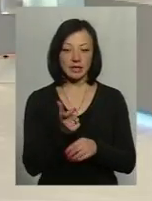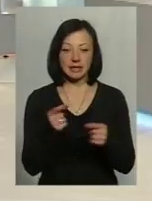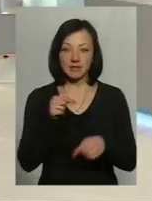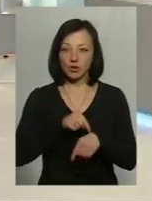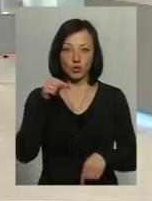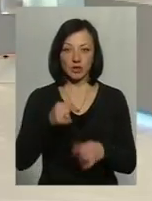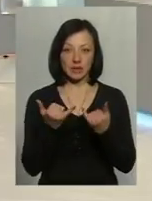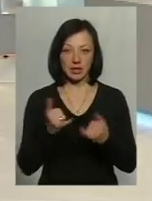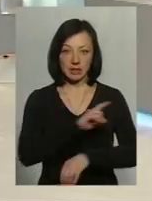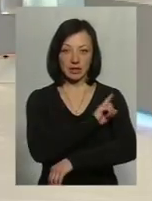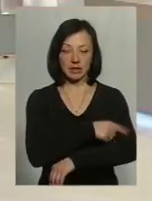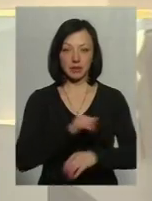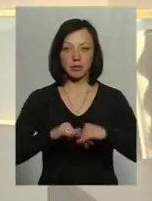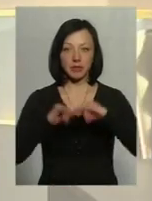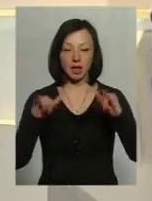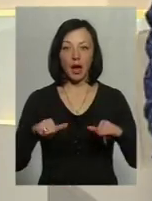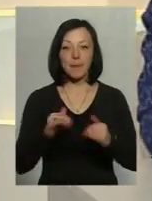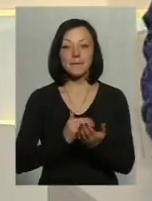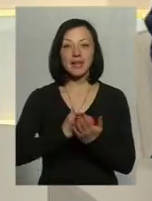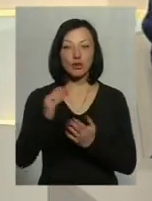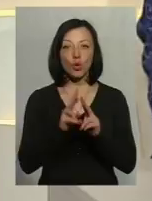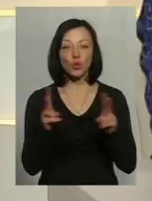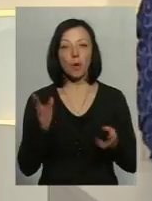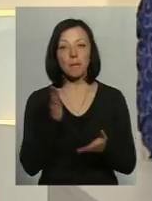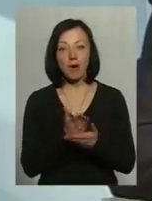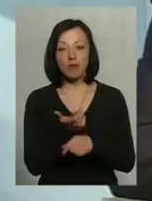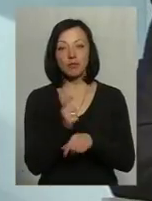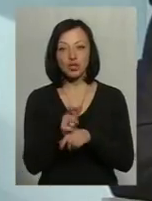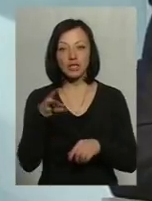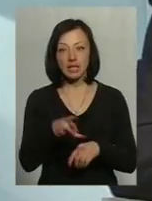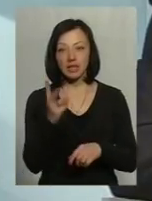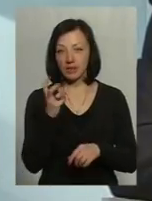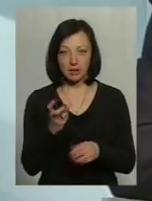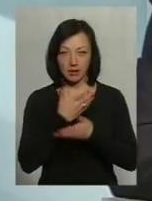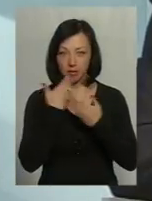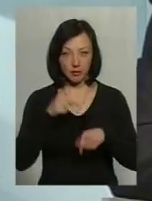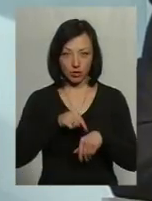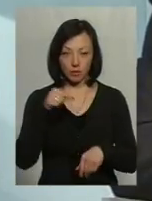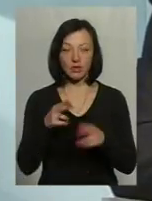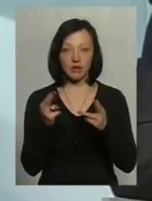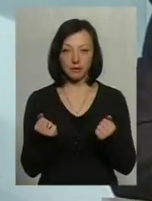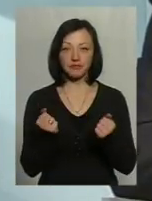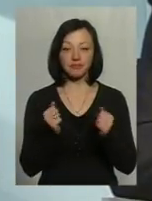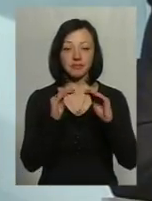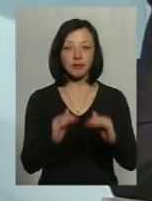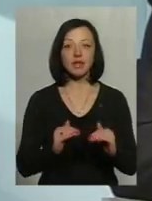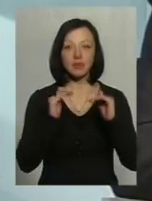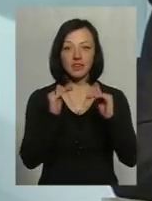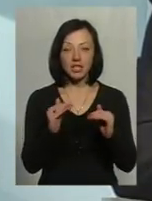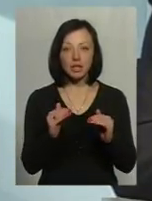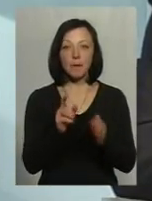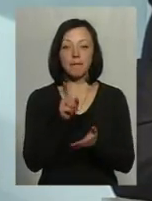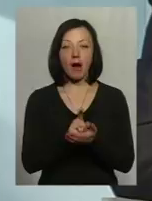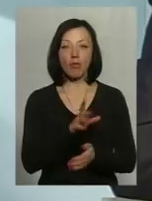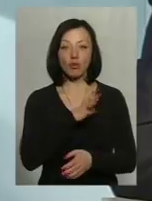відчулося зараз. Тобто підвищення для тих, хто мав більше, ніж 3200, суттєво не відчулося. Тобто тут підвищення теоретично